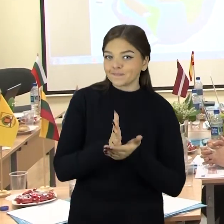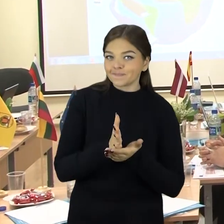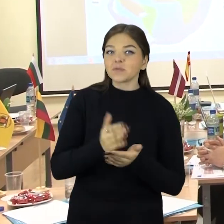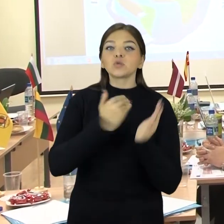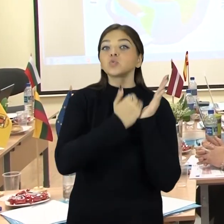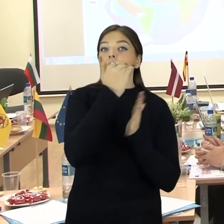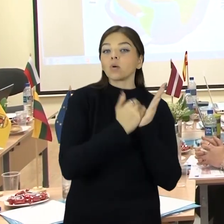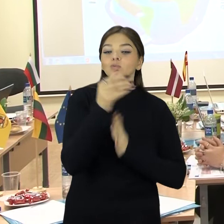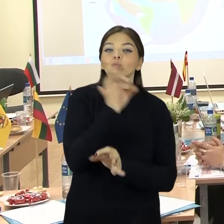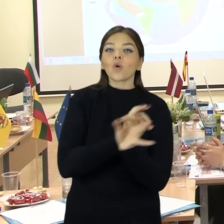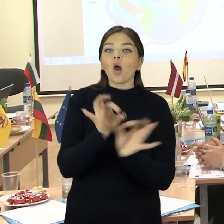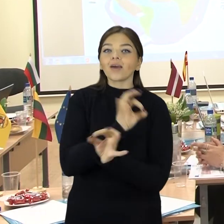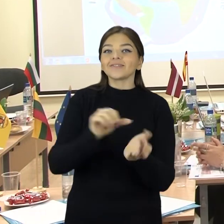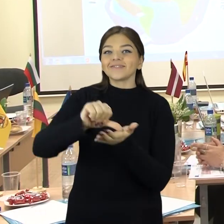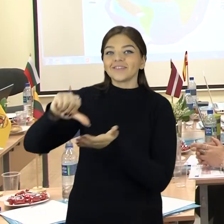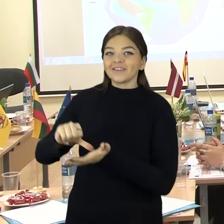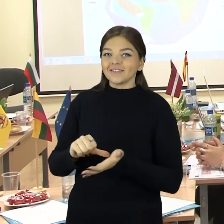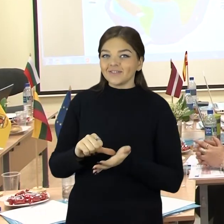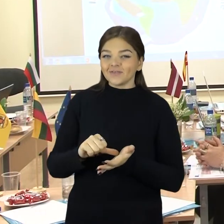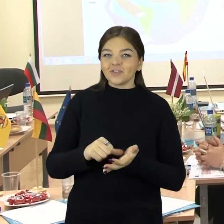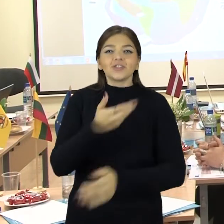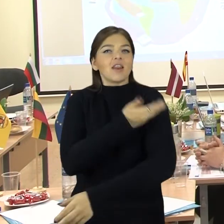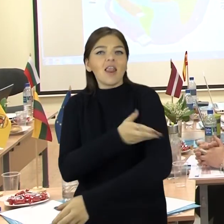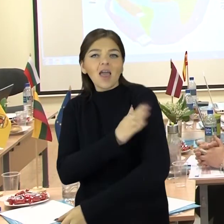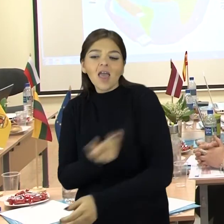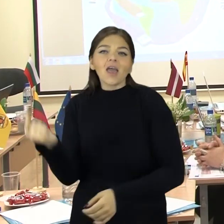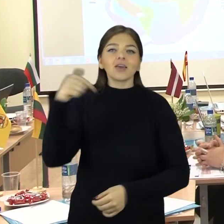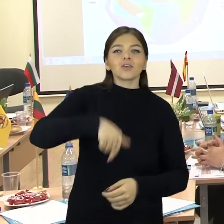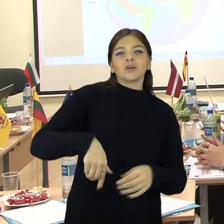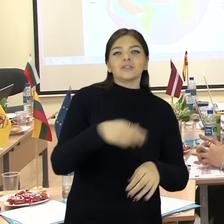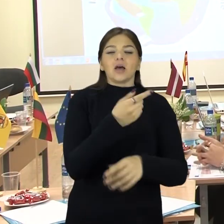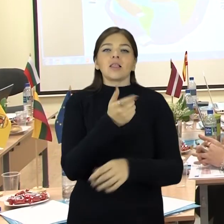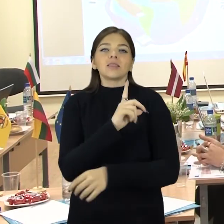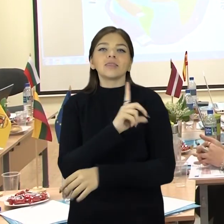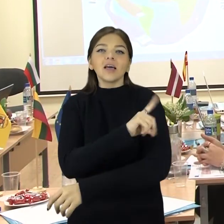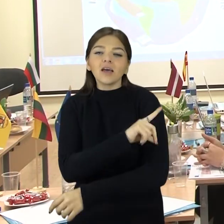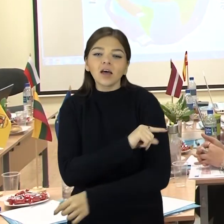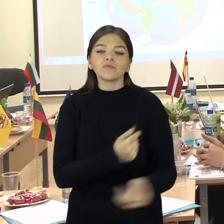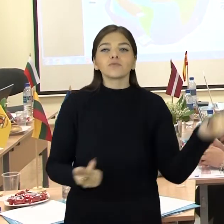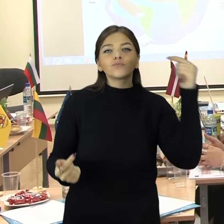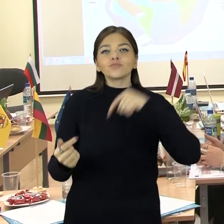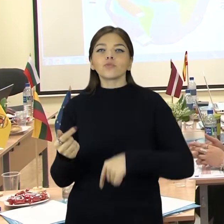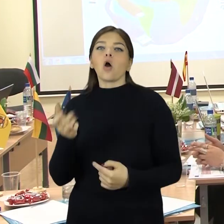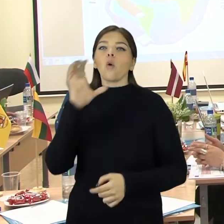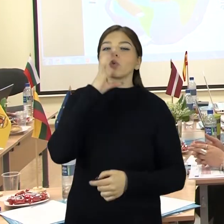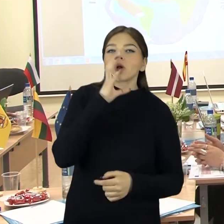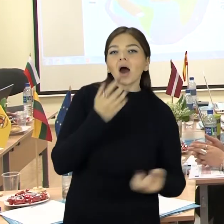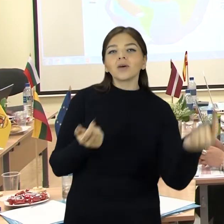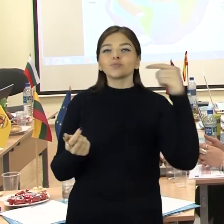suaugusiųjų projekto dalyviai iš Lenkijos, iš Latvijos, iš Bulgarijos ir iš Ispanijos.